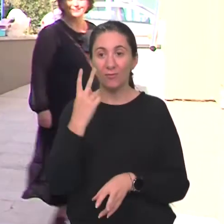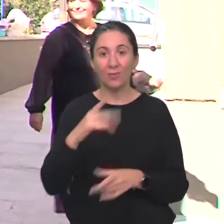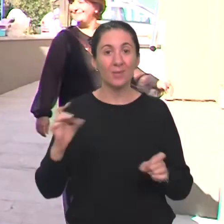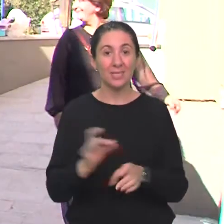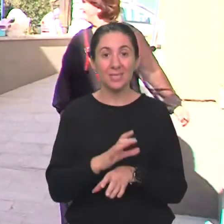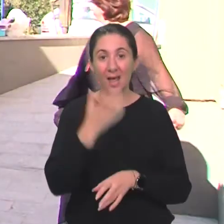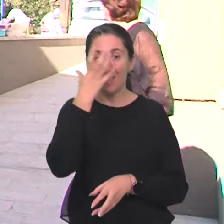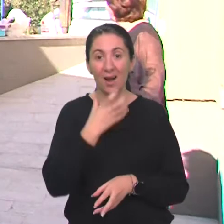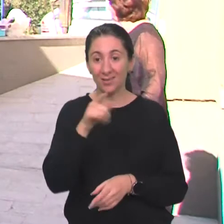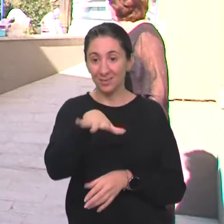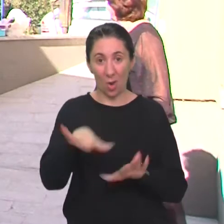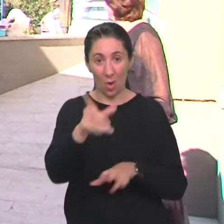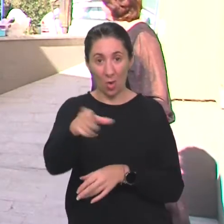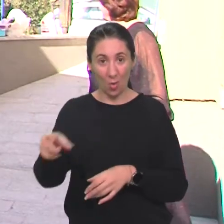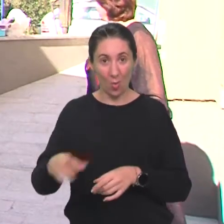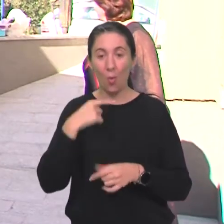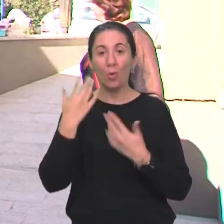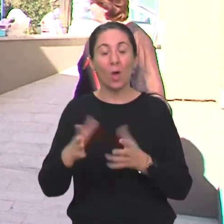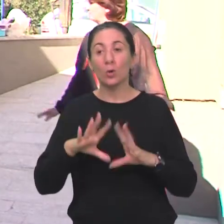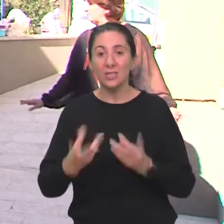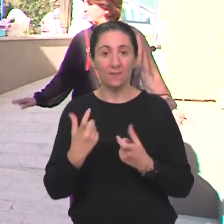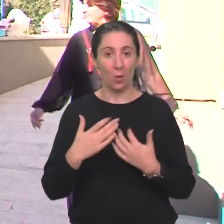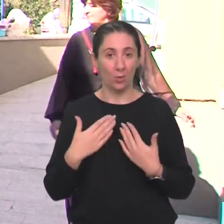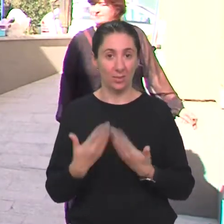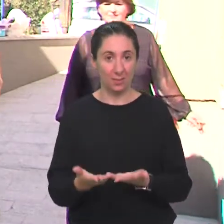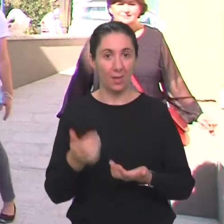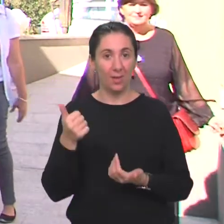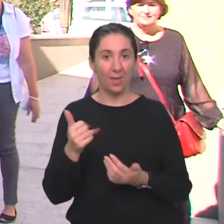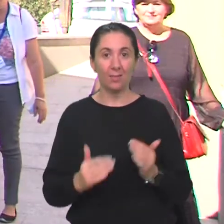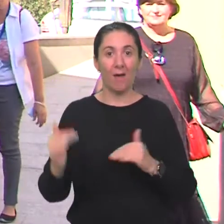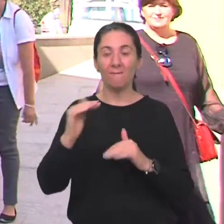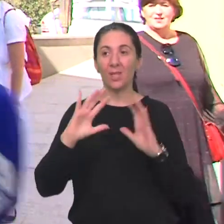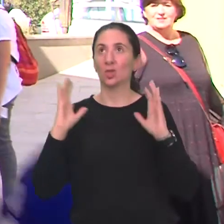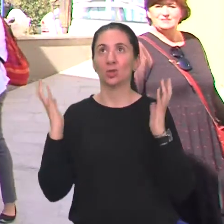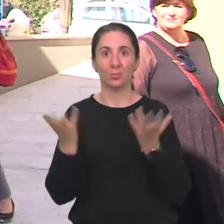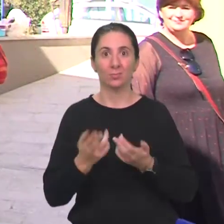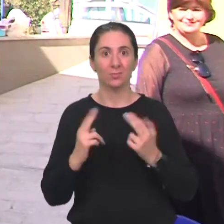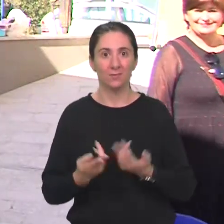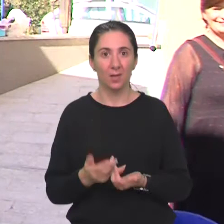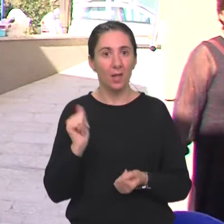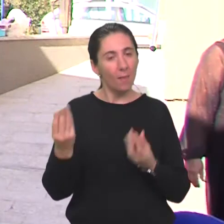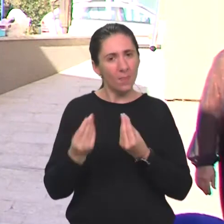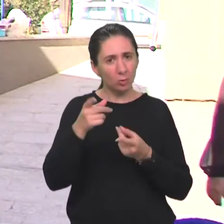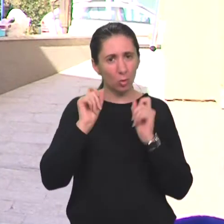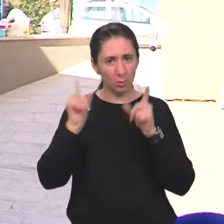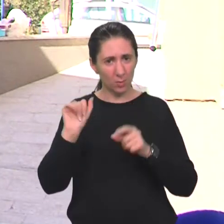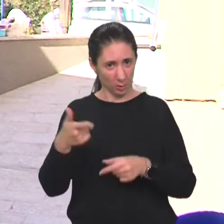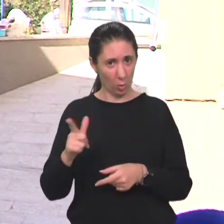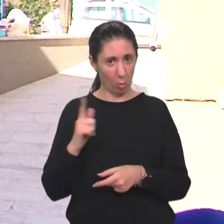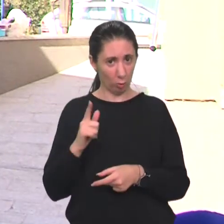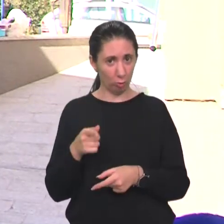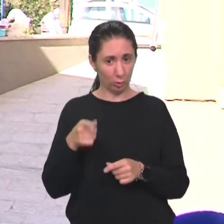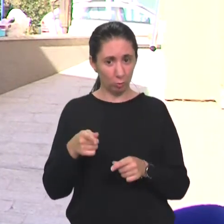lica tih ljudi koji stvarno daju sve od sebe, jedna viša dimenzija. Je li vas nešto iznenadilo? Jeste li